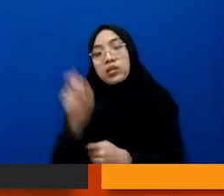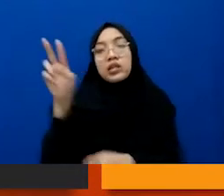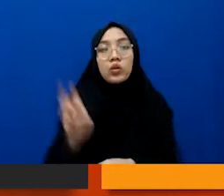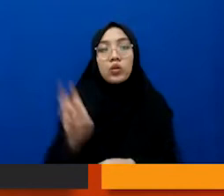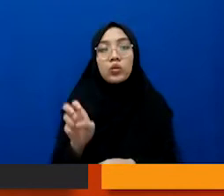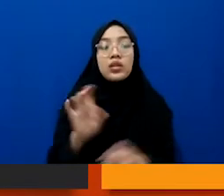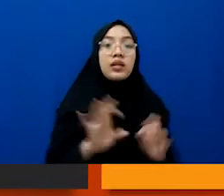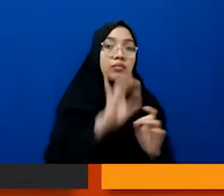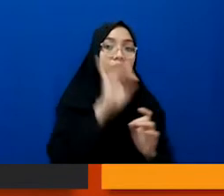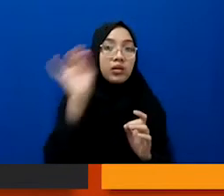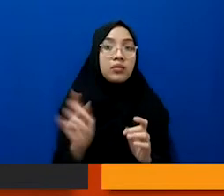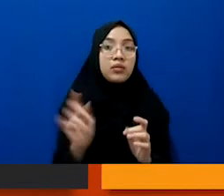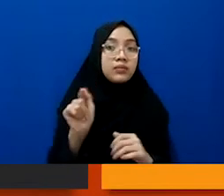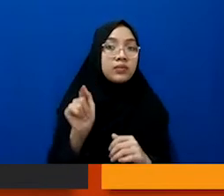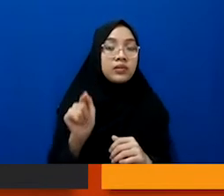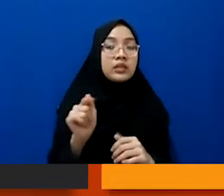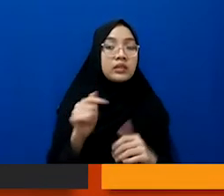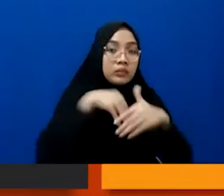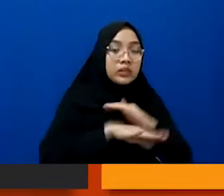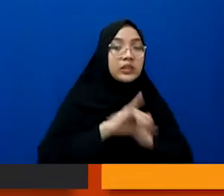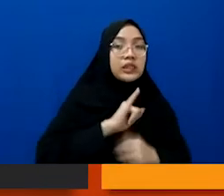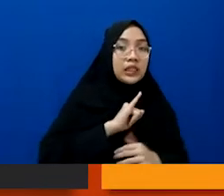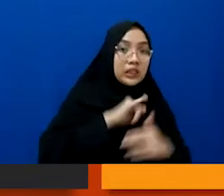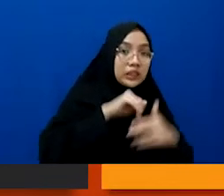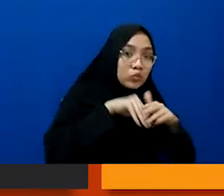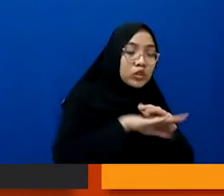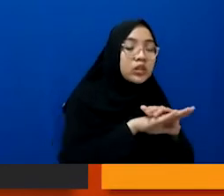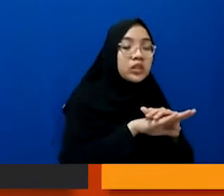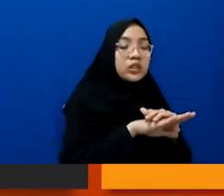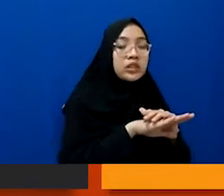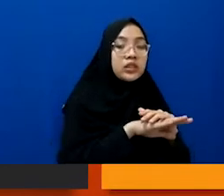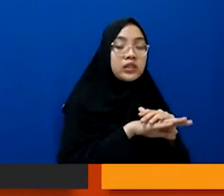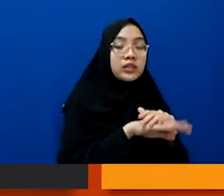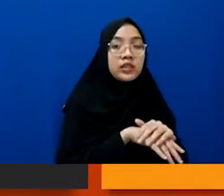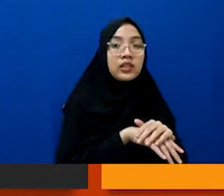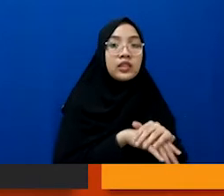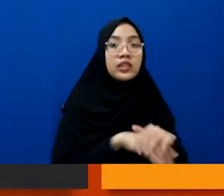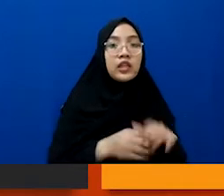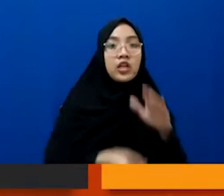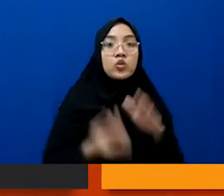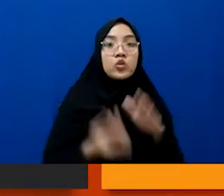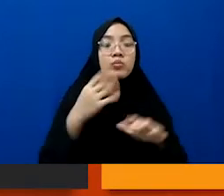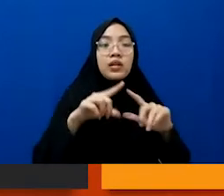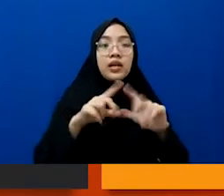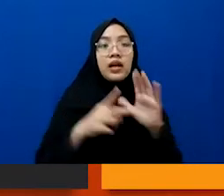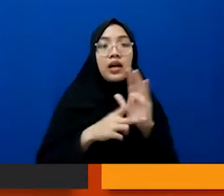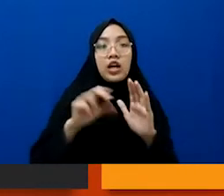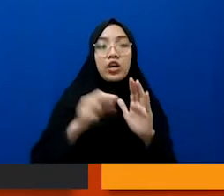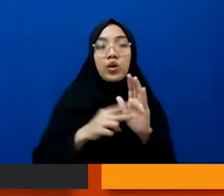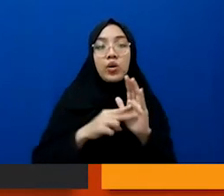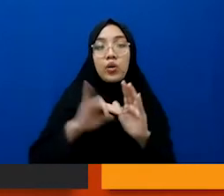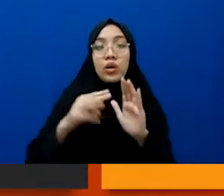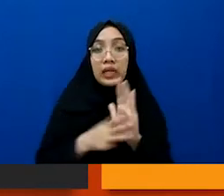semacam itu menyembunyikan identitas dengan sumber anonim gitu kan nah ini